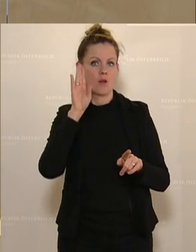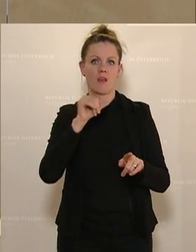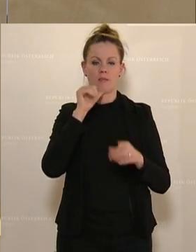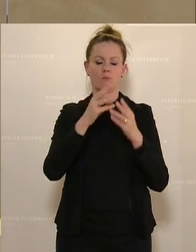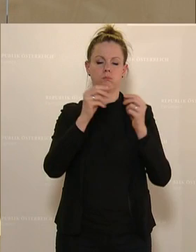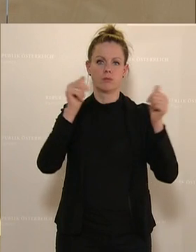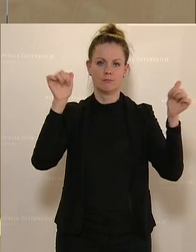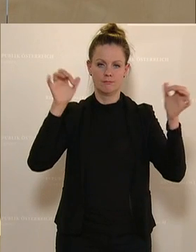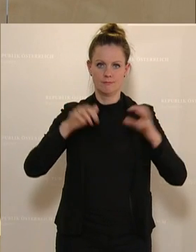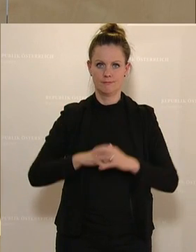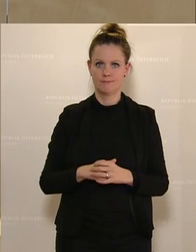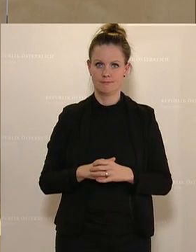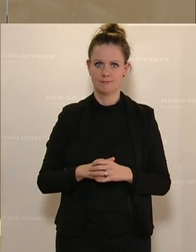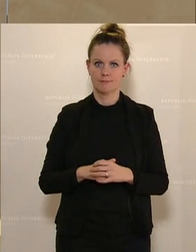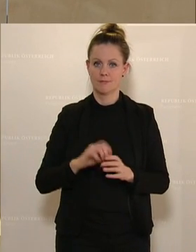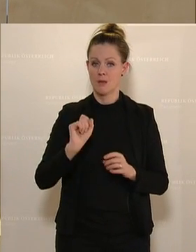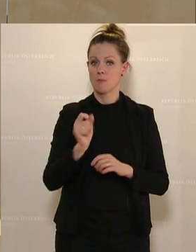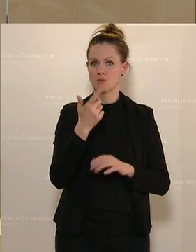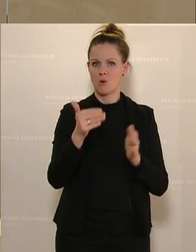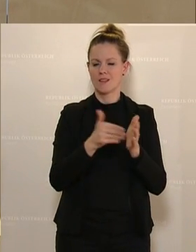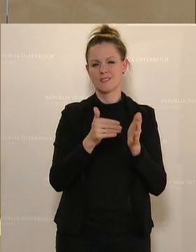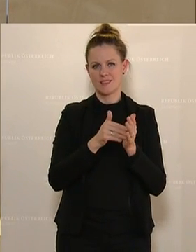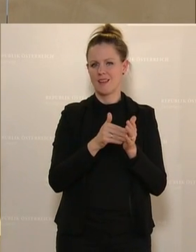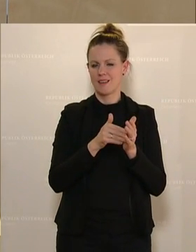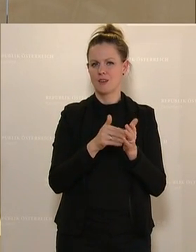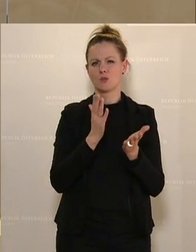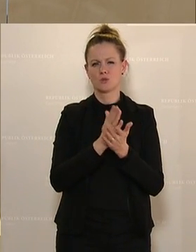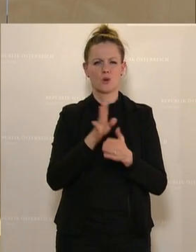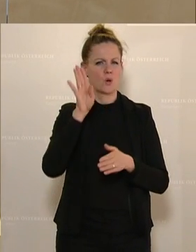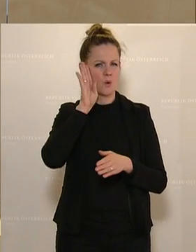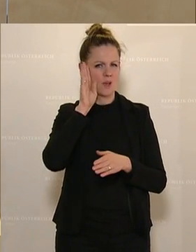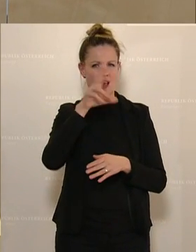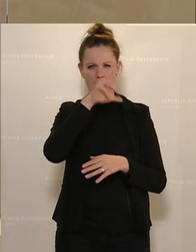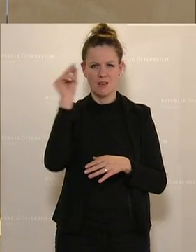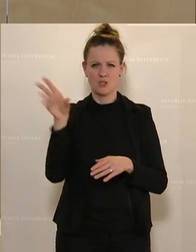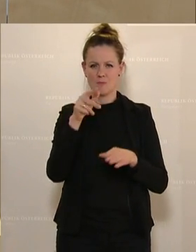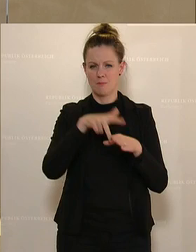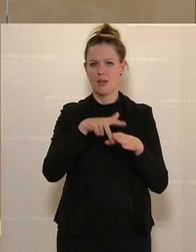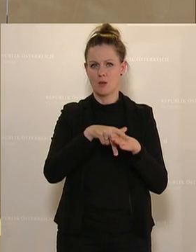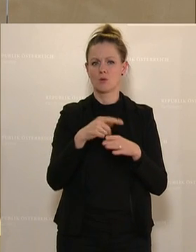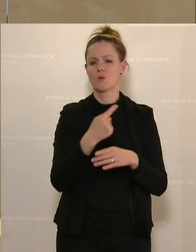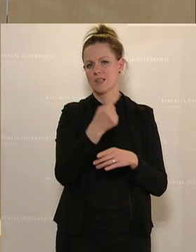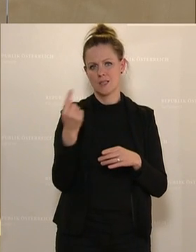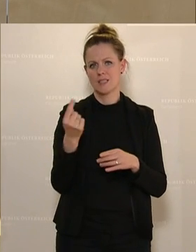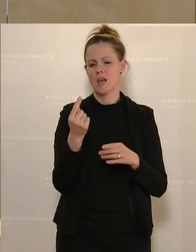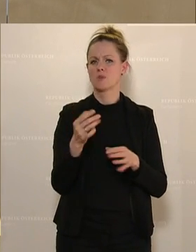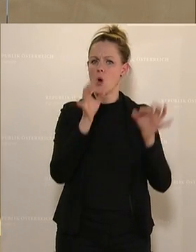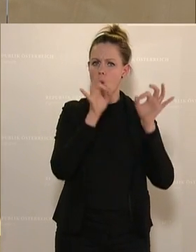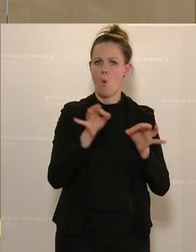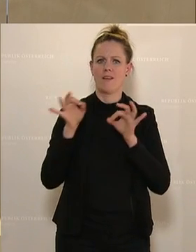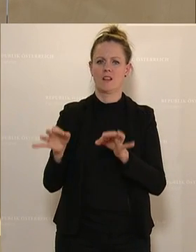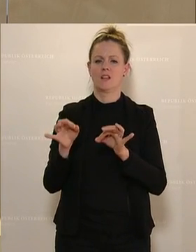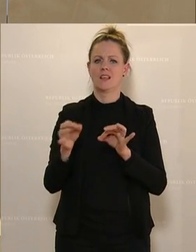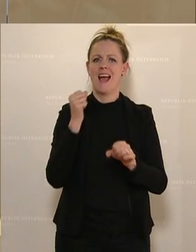verhalte. Besonders dringend ist, und wir haben es auch schon gehört, Menschen mit Behinderungen endlich ordentlich